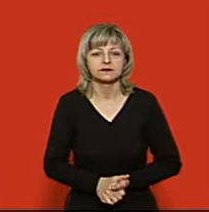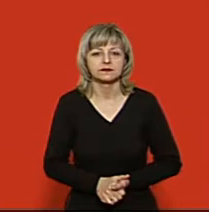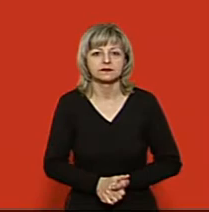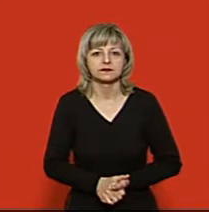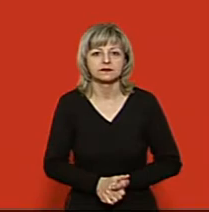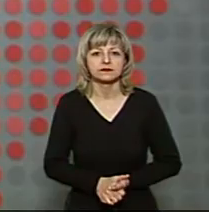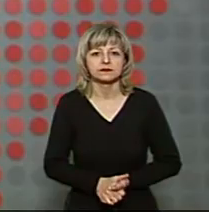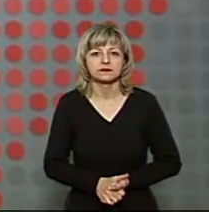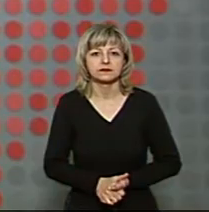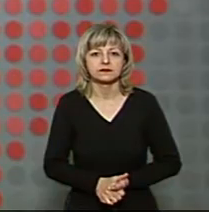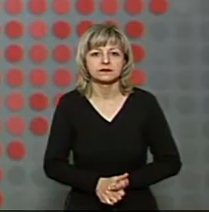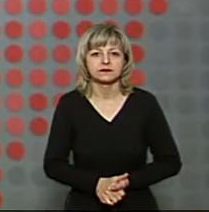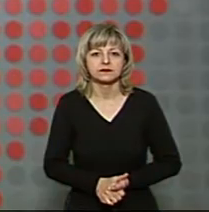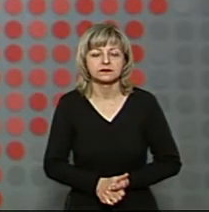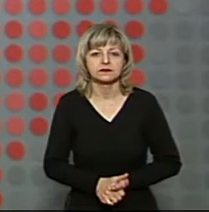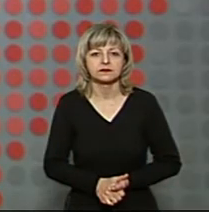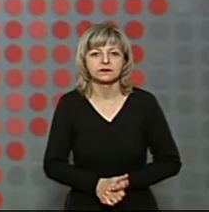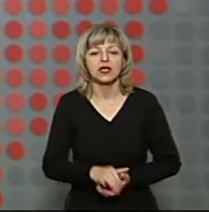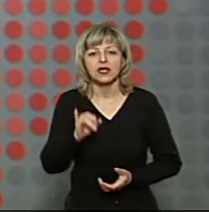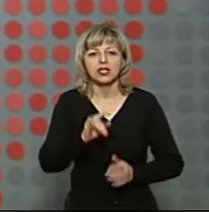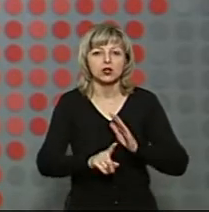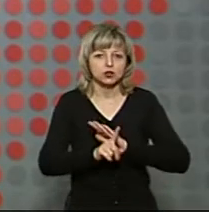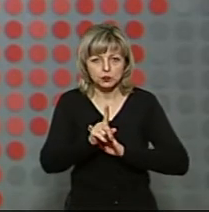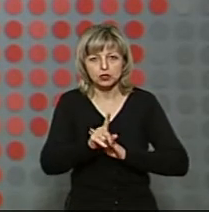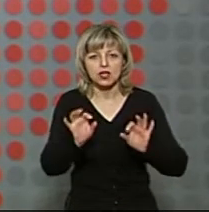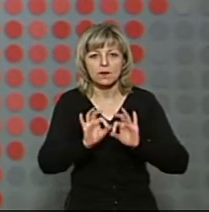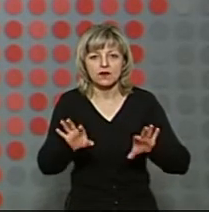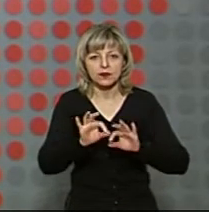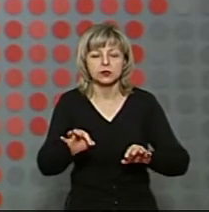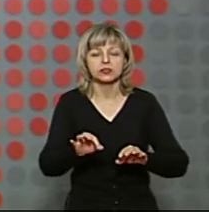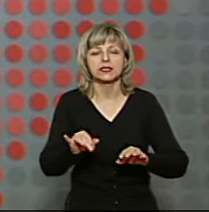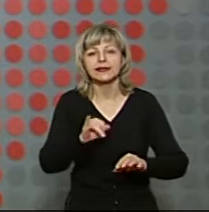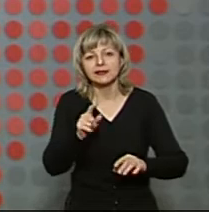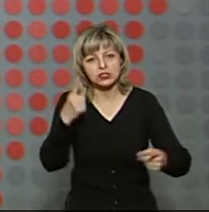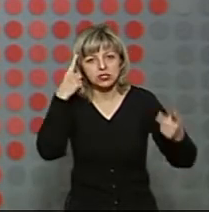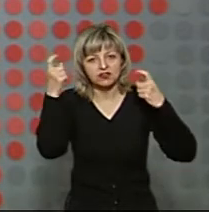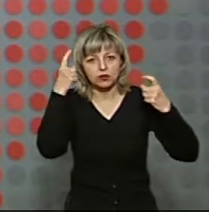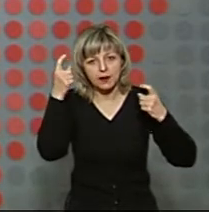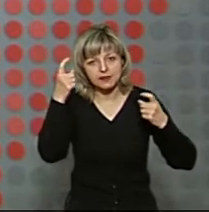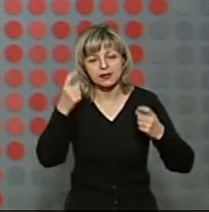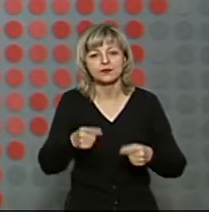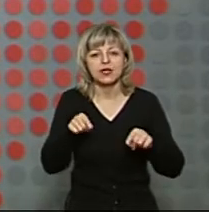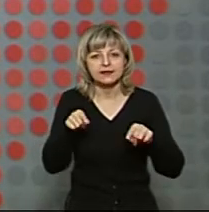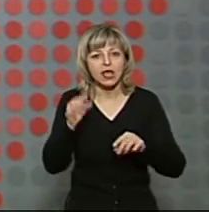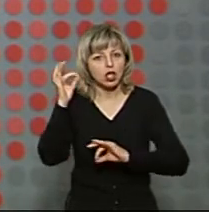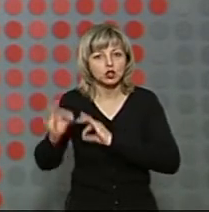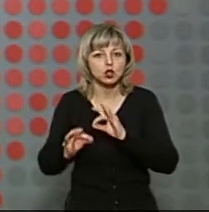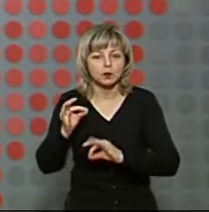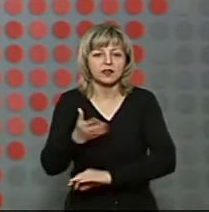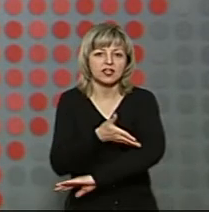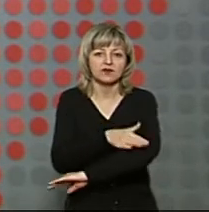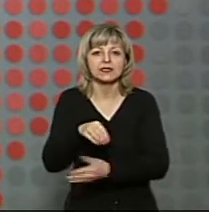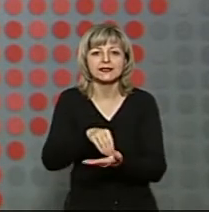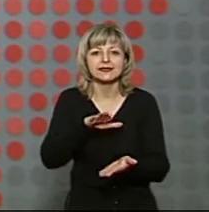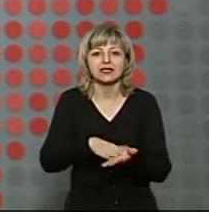Музика І розпочинаємо випуск з оперативної інформації. Цієї доби на Волині